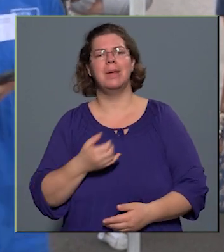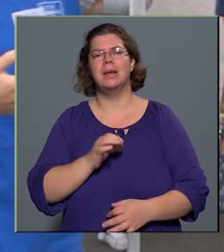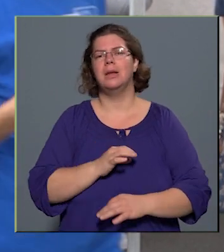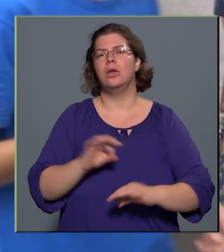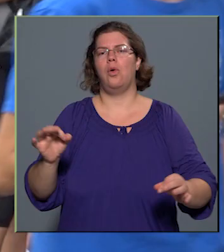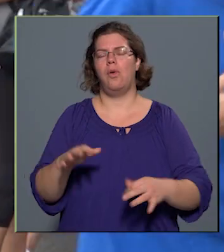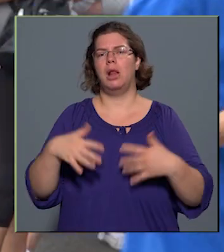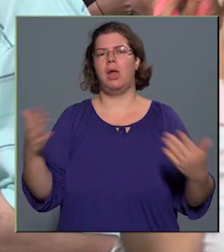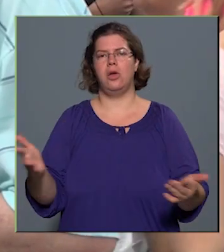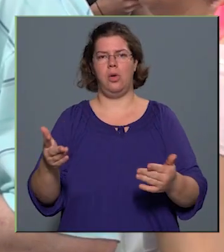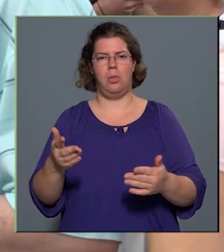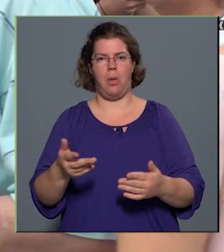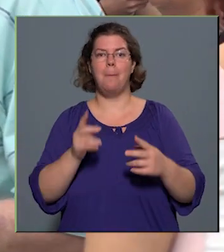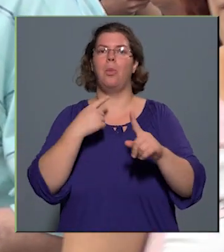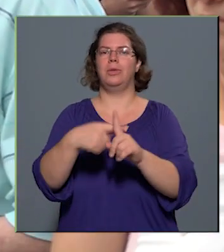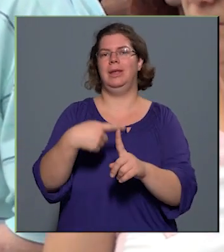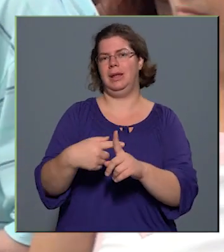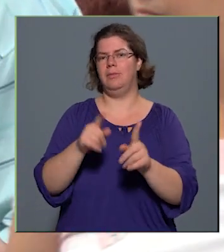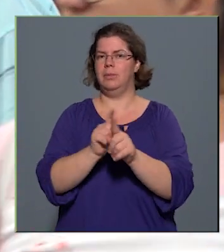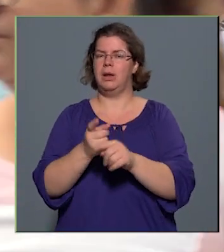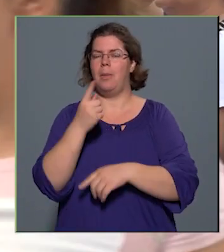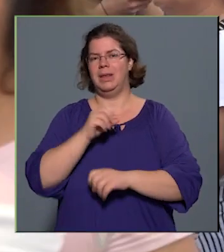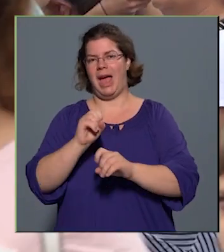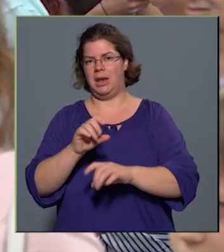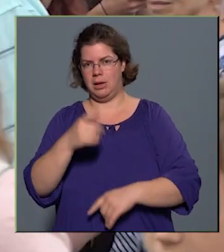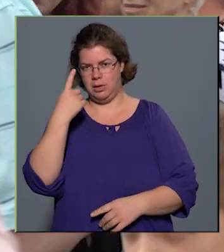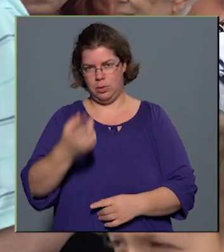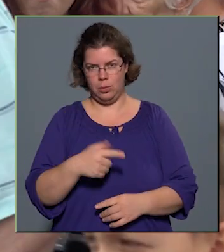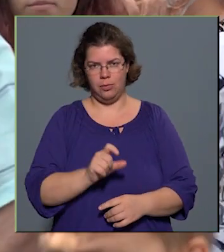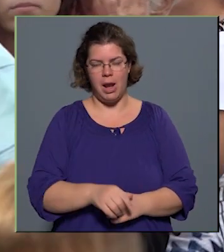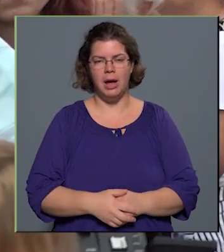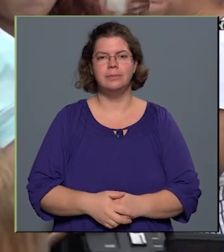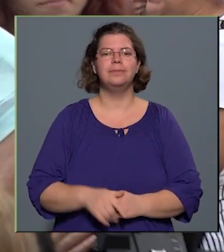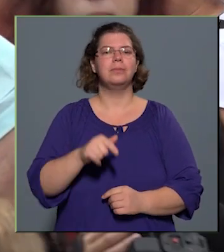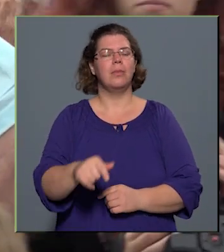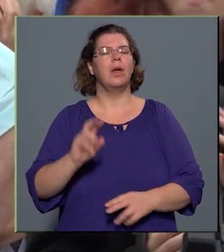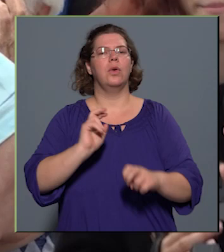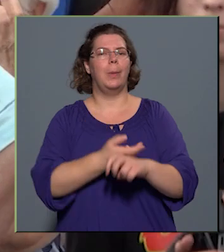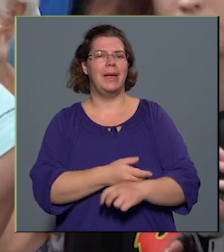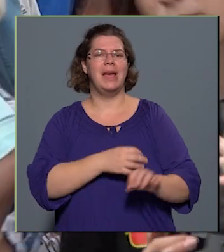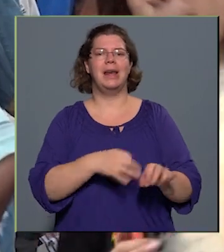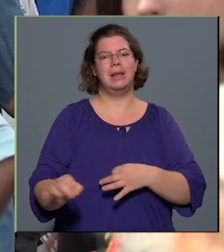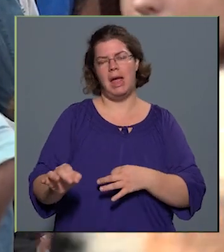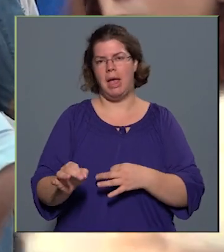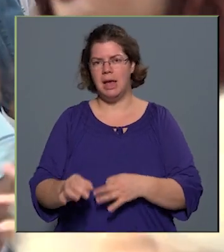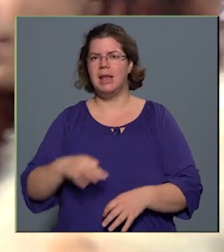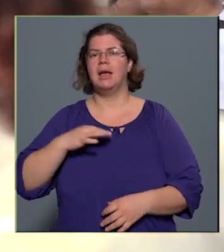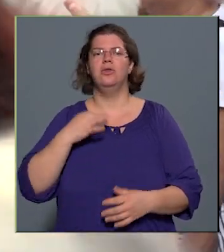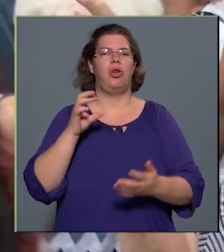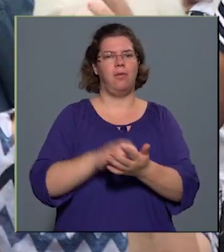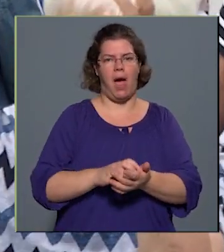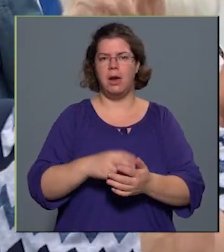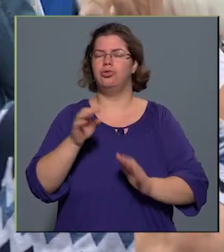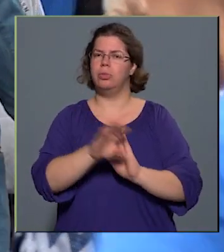pozitív hozadéka, mint amennyit ártani tudunk vele. A Richter-Gedón-NRT kőbányán rendezett egészségváros programján nagyon sokan részt